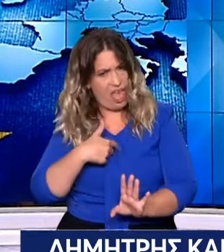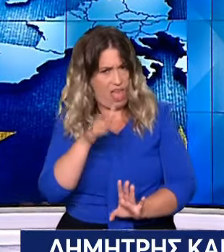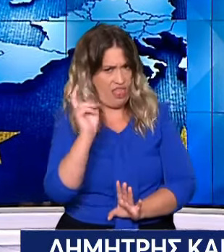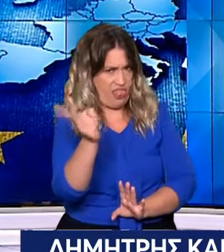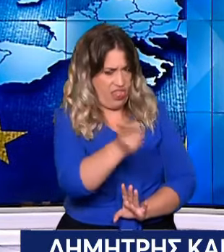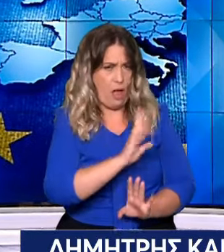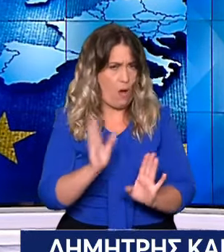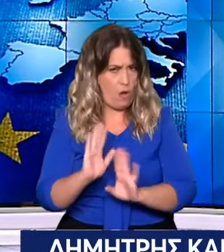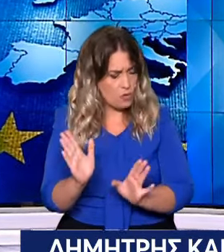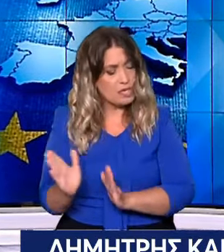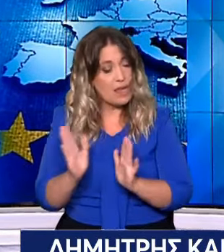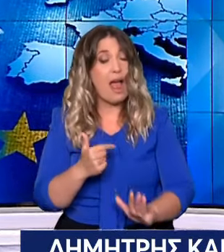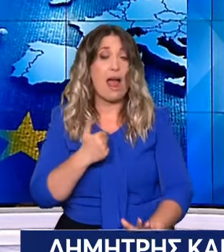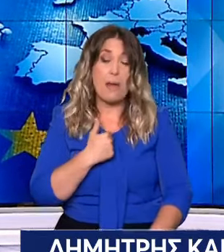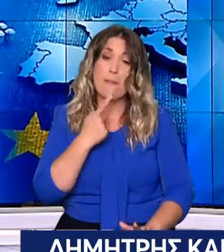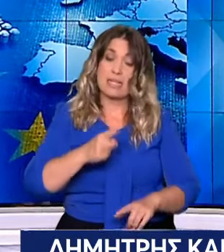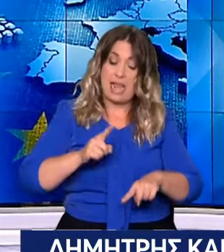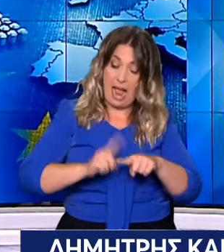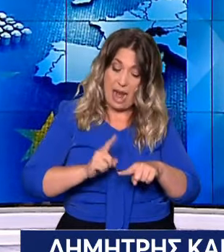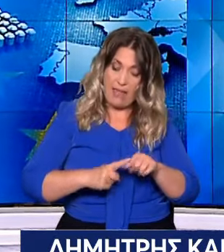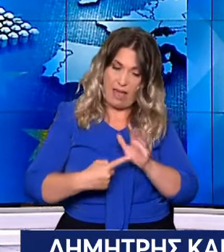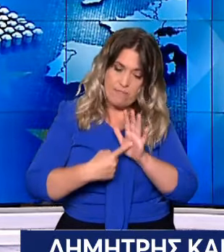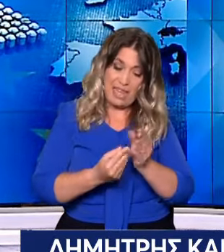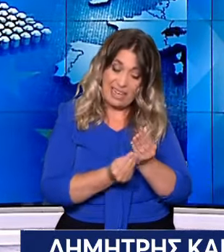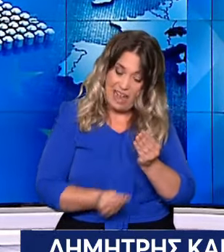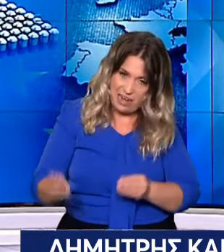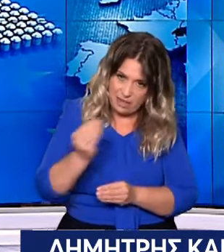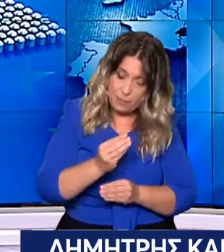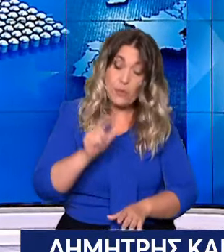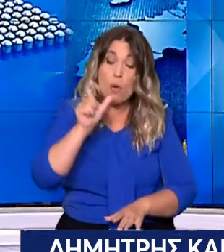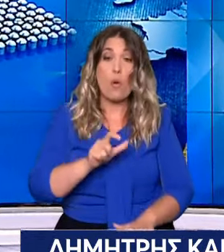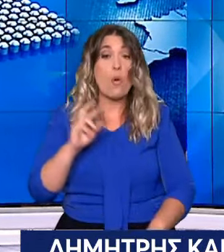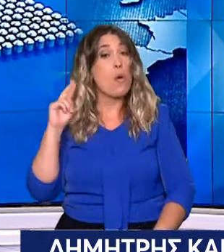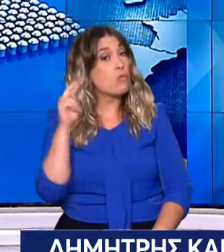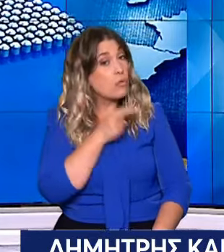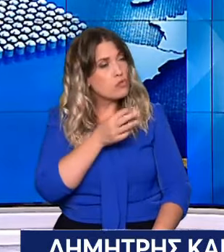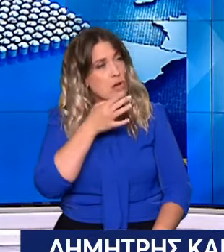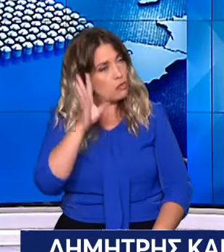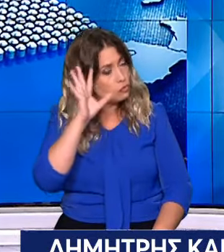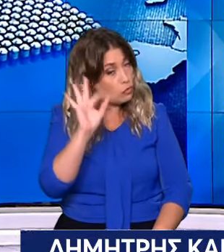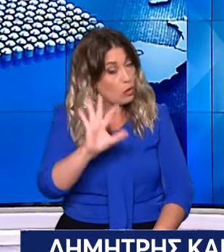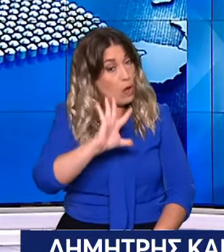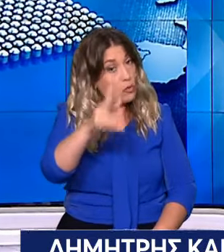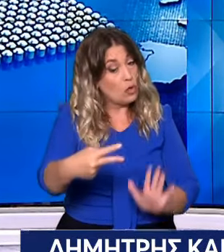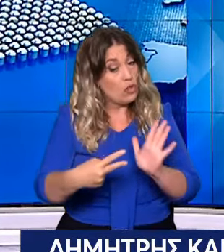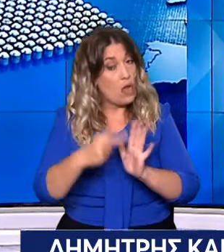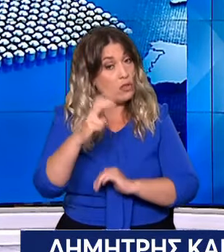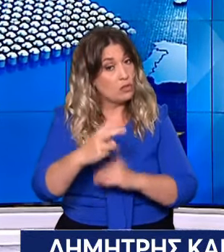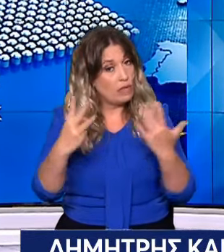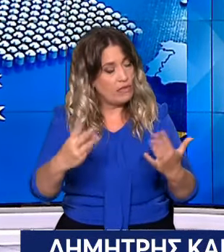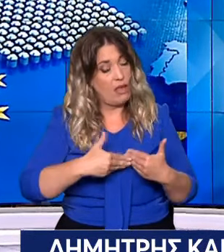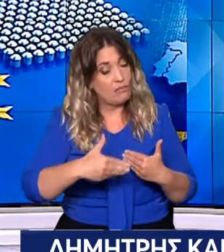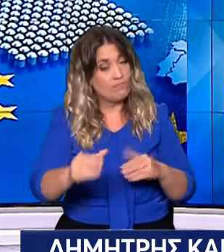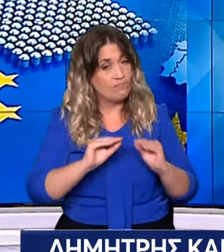προχωρήσουμε τις μεταρρυθμίσεις να κάνουμε τη χώρα καλύτερη όπως είπε ο Πρωθυπουργός το 2027 με ακόμα περισσότερα τολμηρά βήματα στην